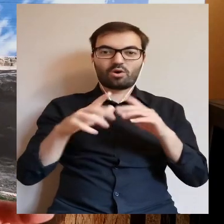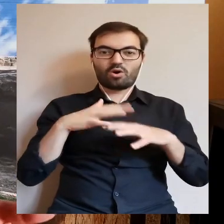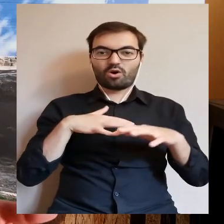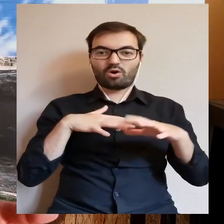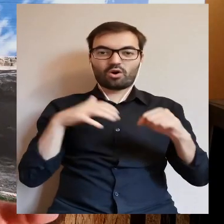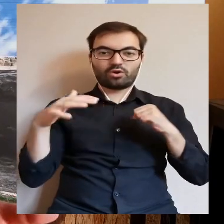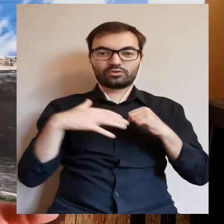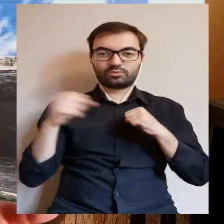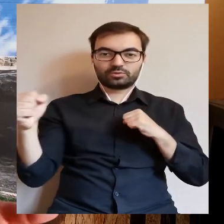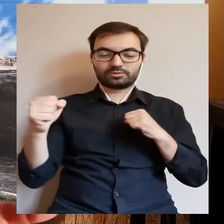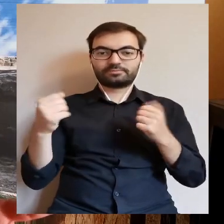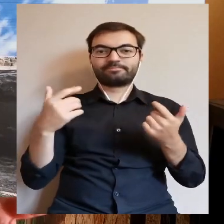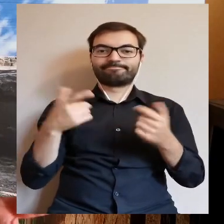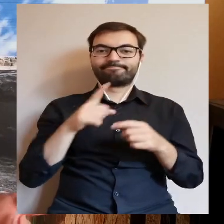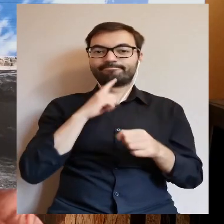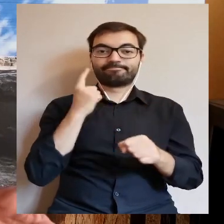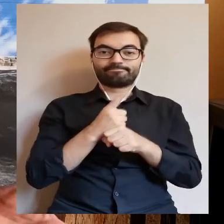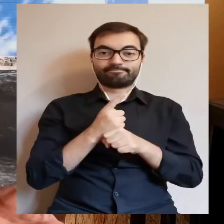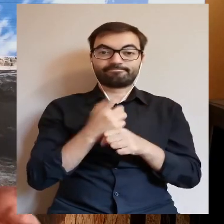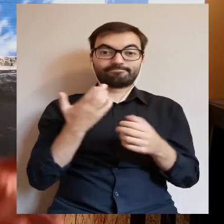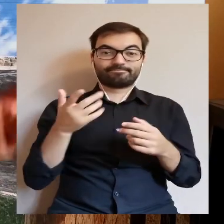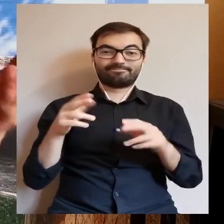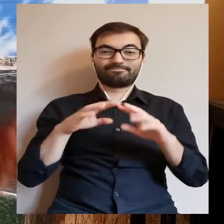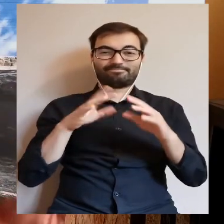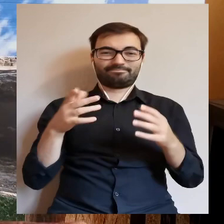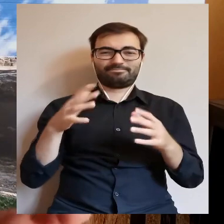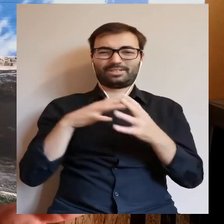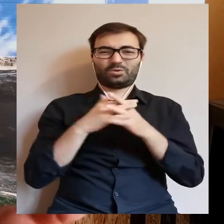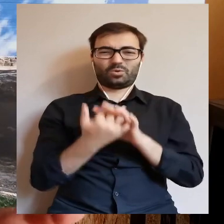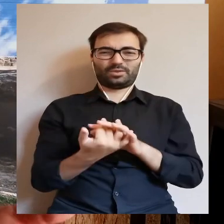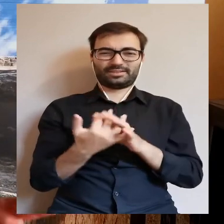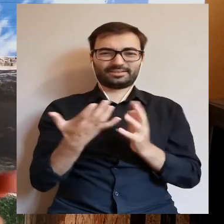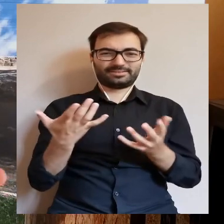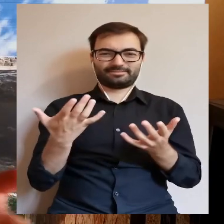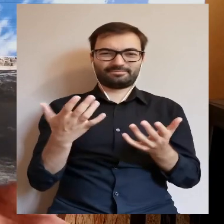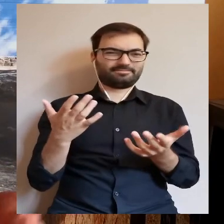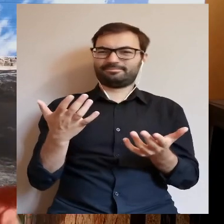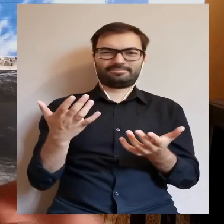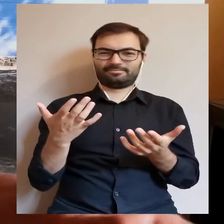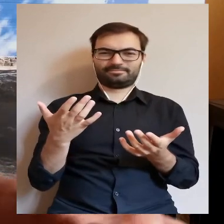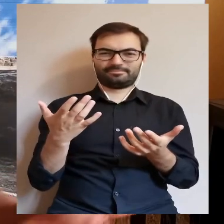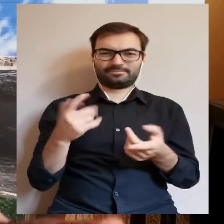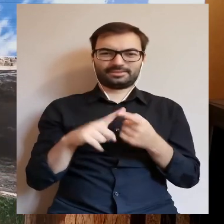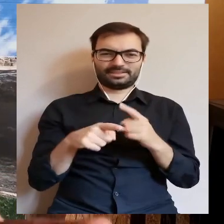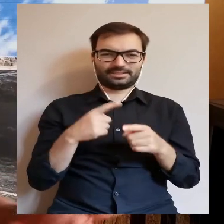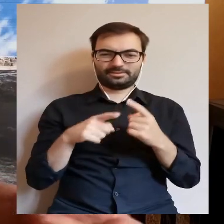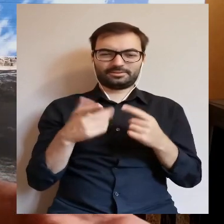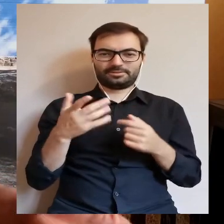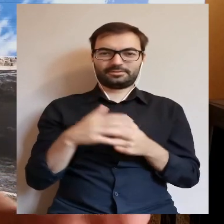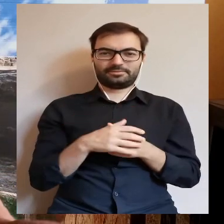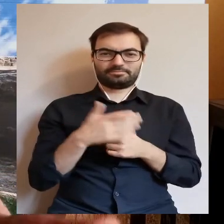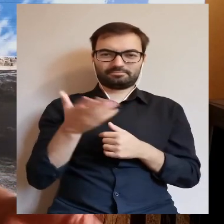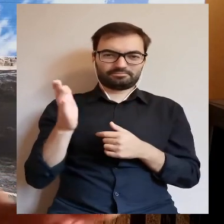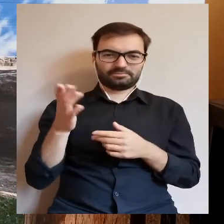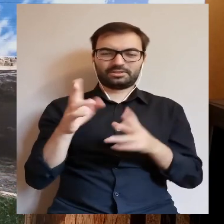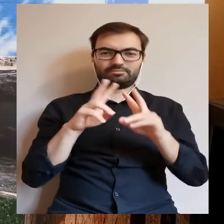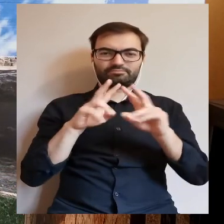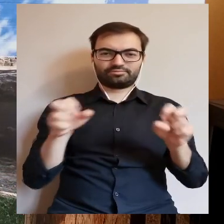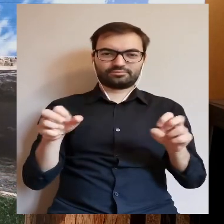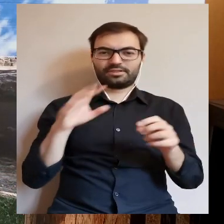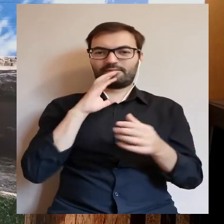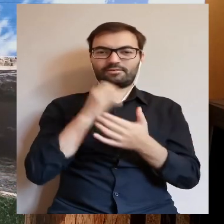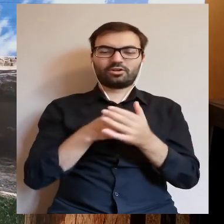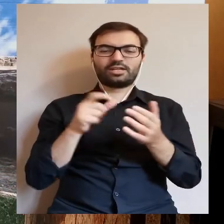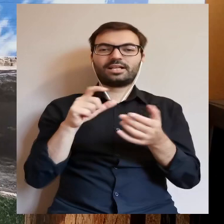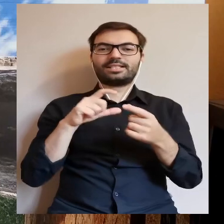co zarządzili? Zarządzili, że taka kupa gruzu. to bardzo proszę, szanowni Państwo, możecie to